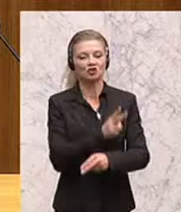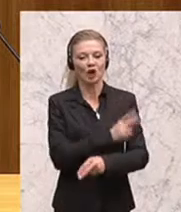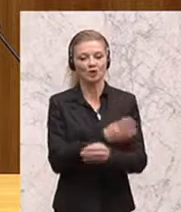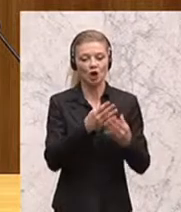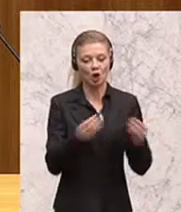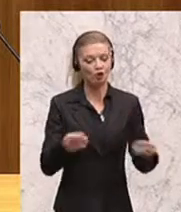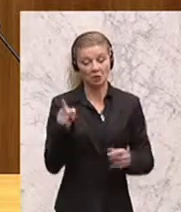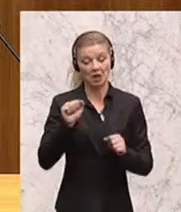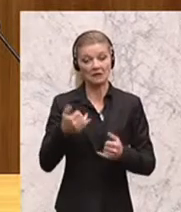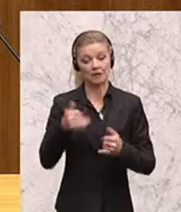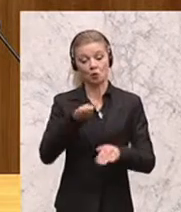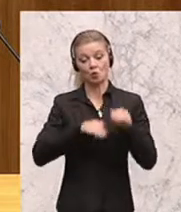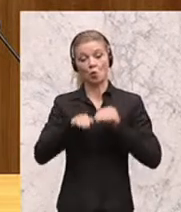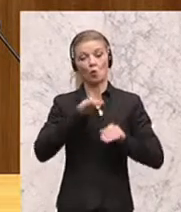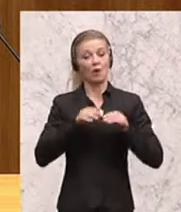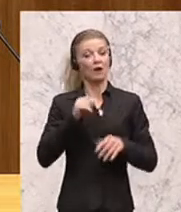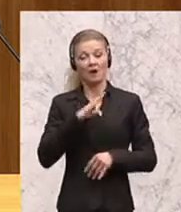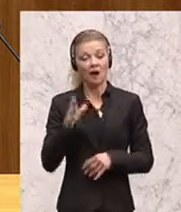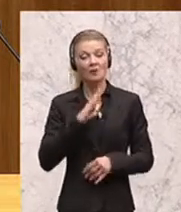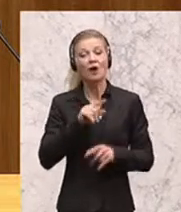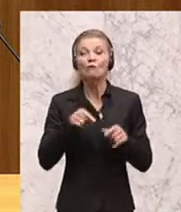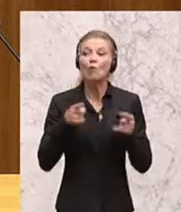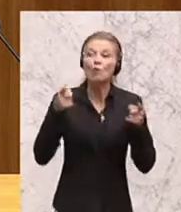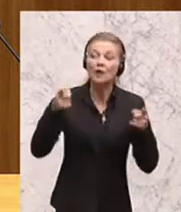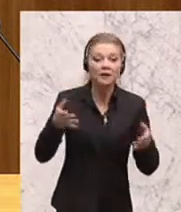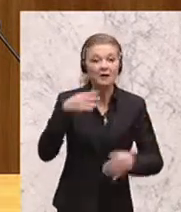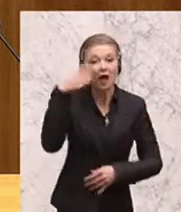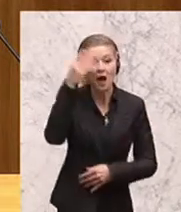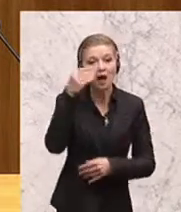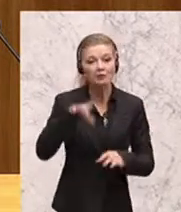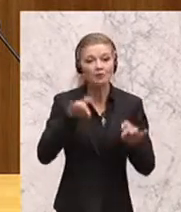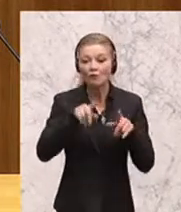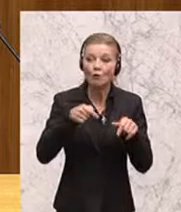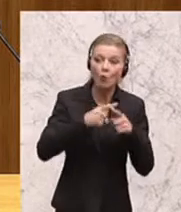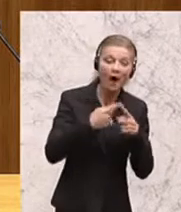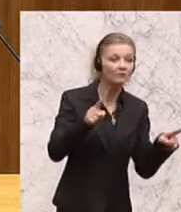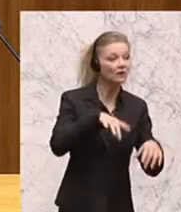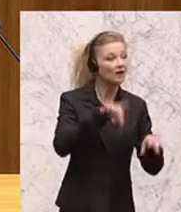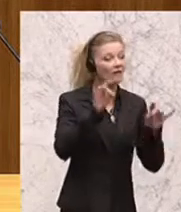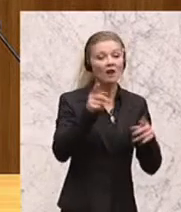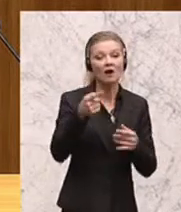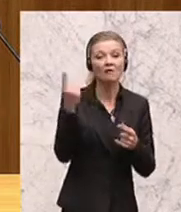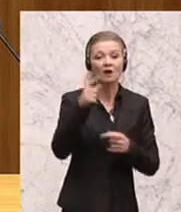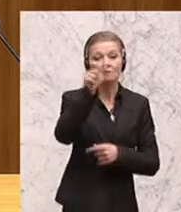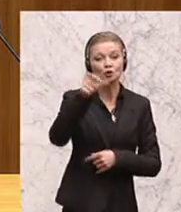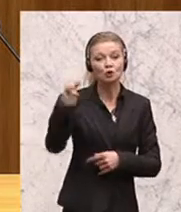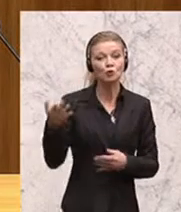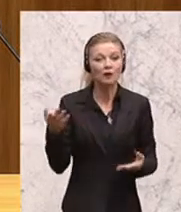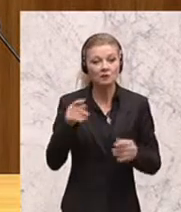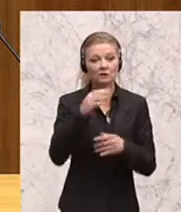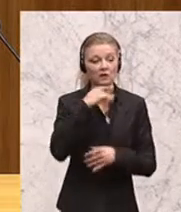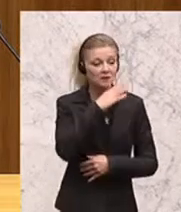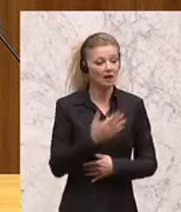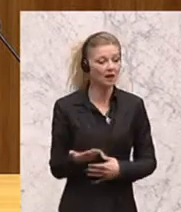massenarabische Wähler hin, wo sind die anderen Wähler in Israel? Das ist eine Form des Dialogs und der Kultur mit der